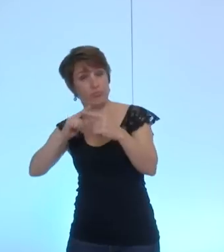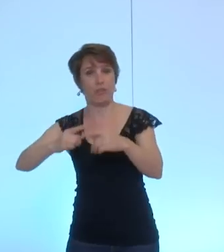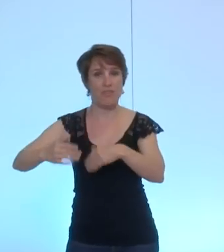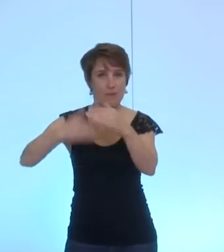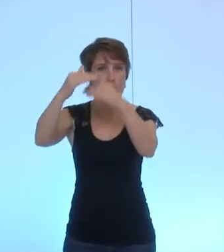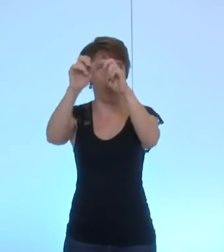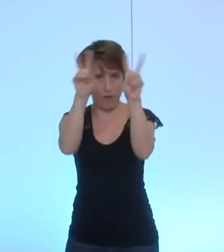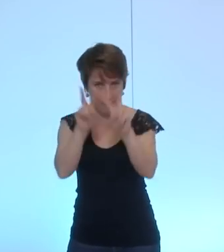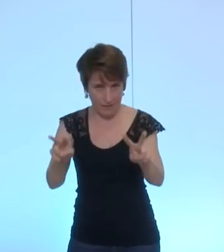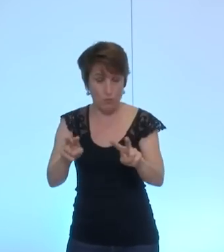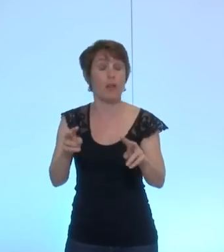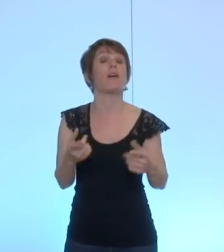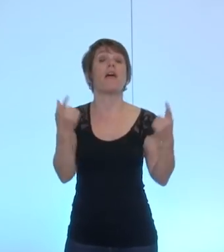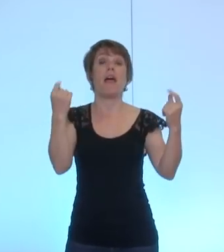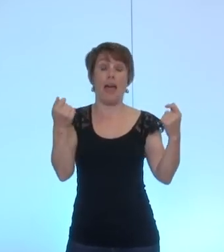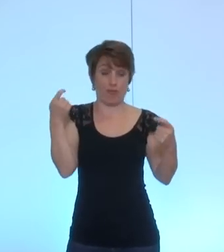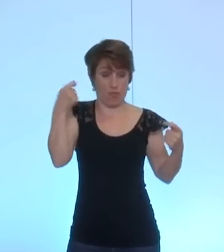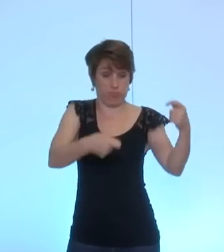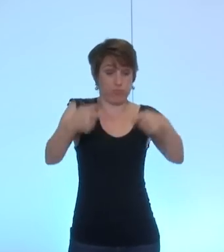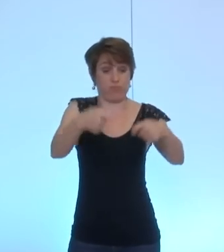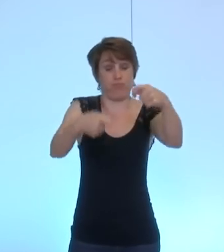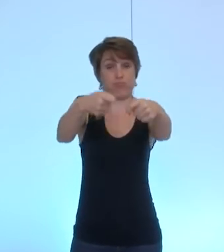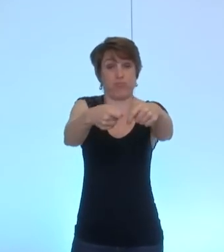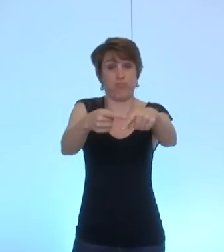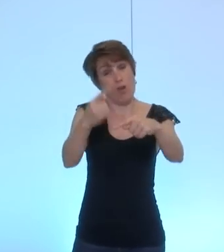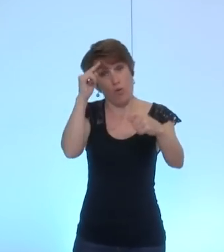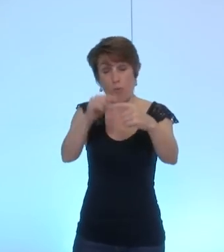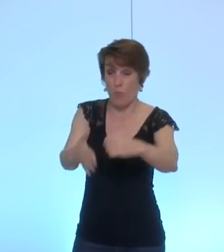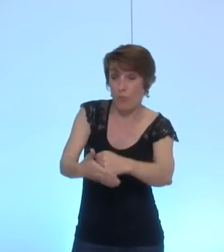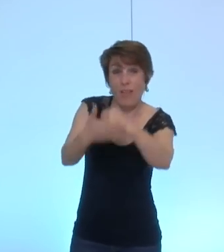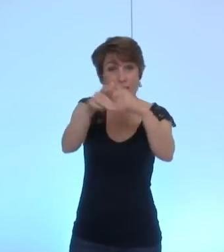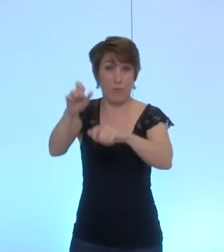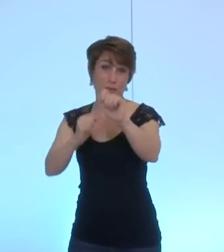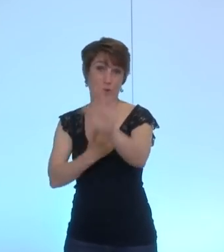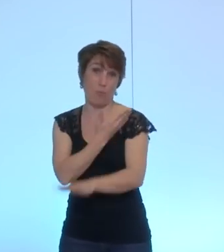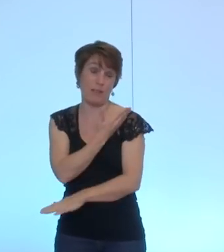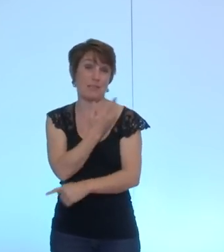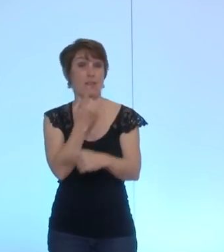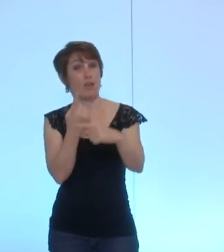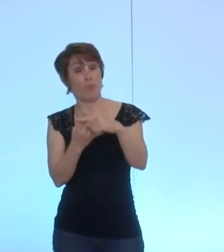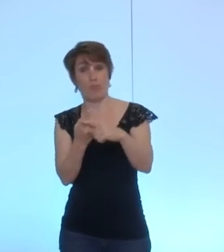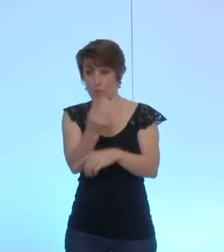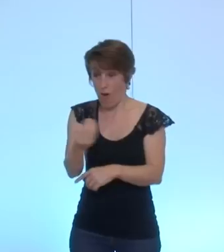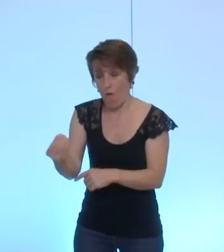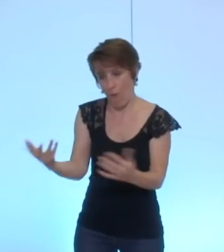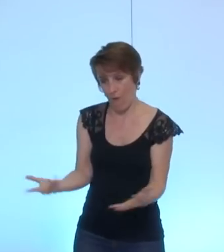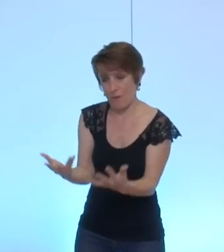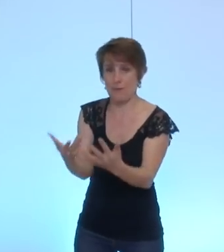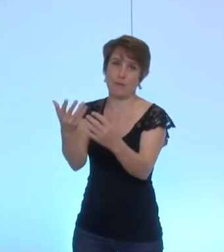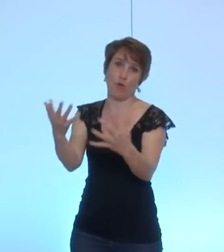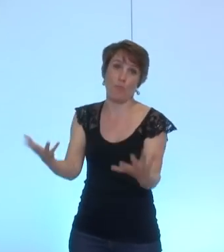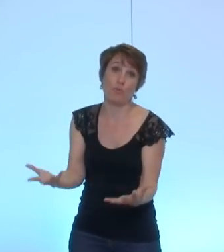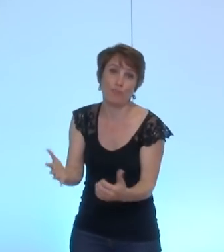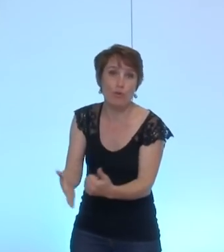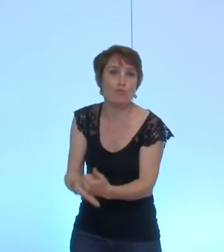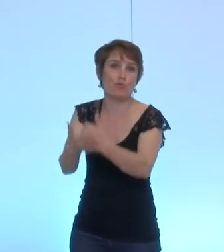ces subventions pourra aider les blessés et un projet de soutien psychosocial des enfants de Gaza vous savez que